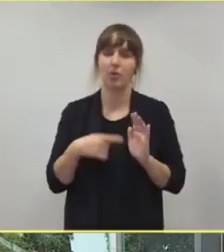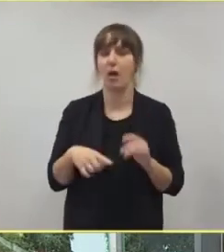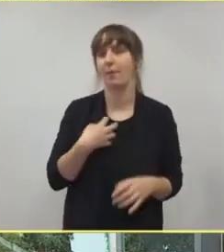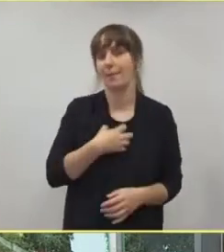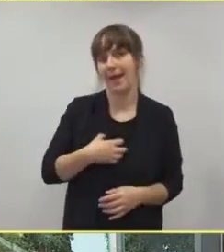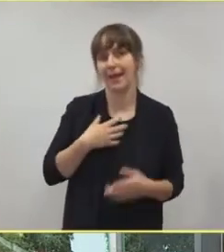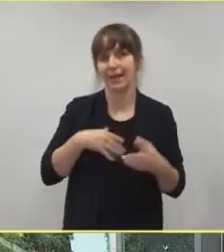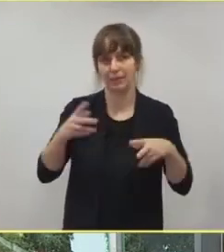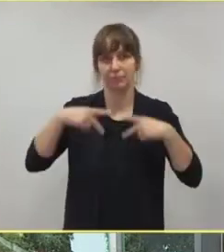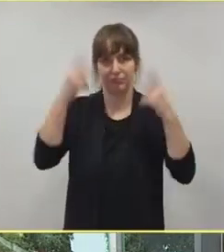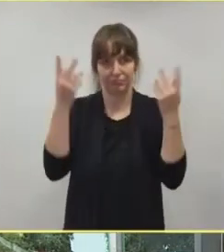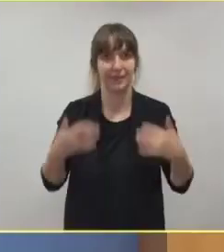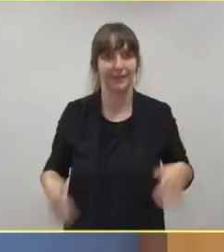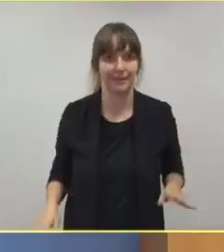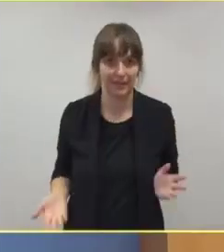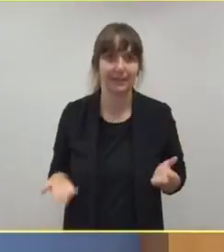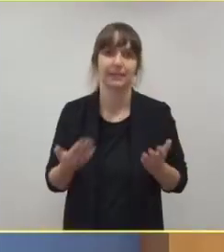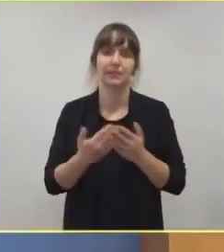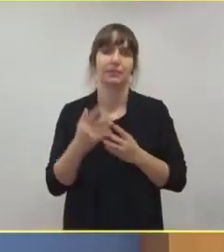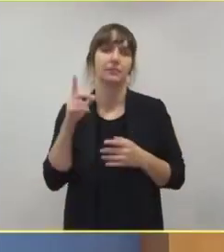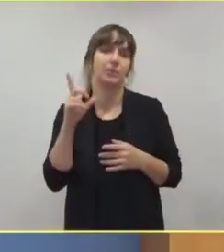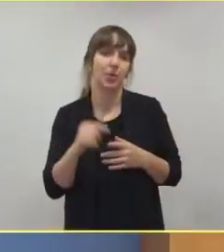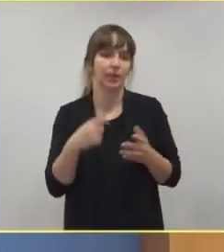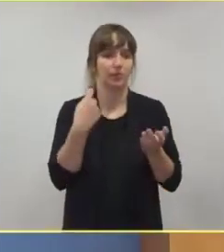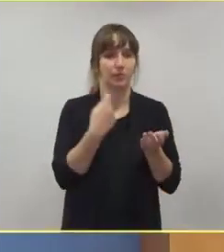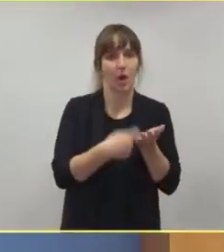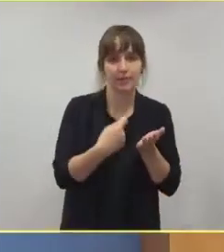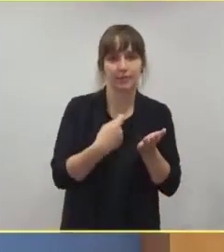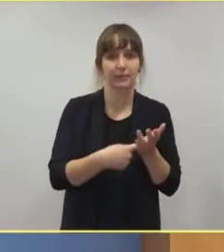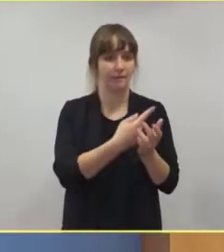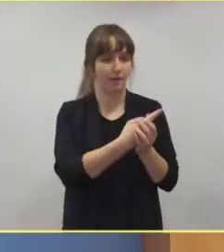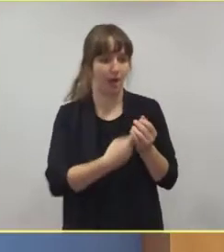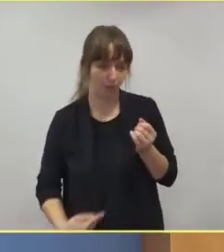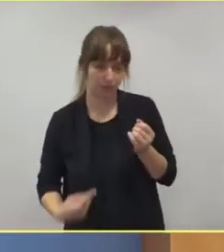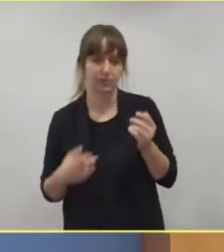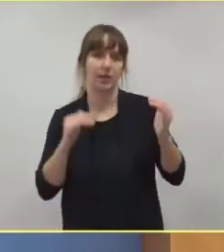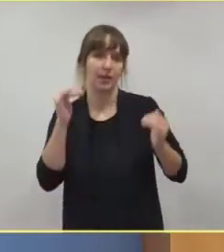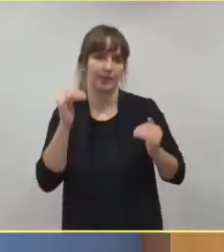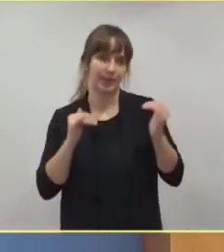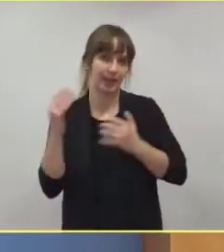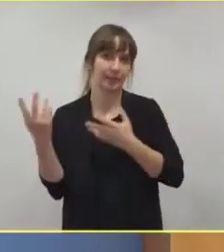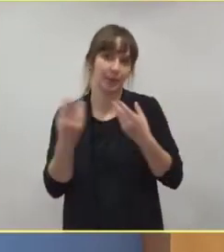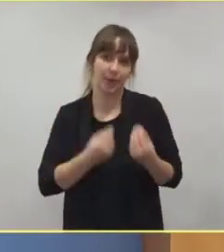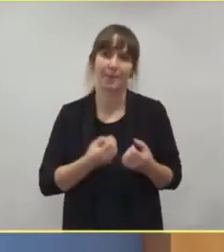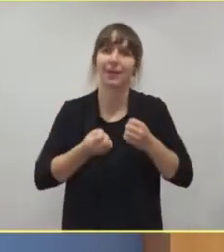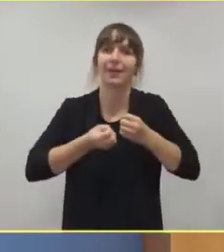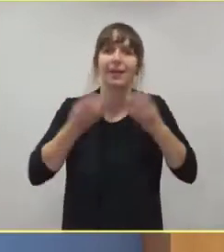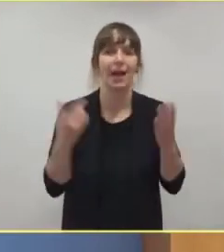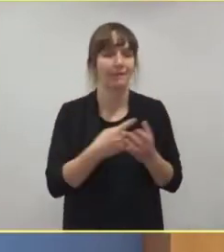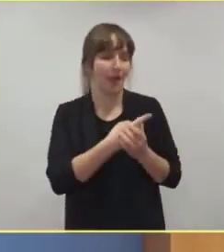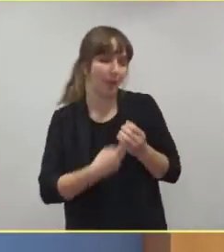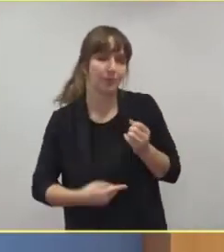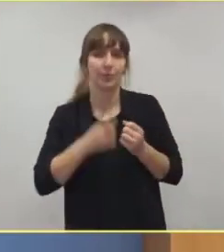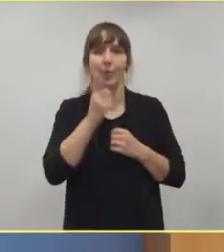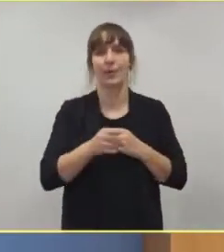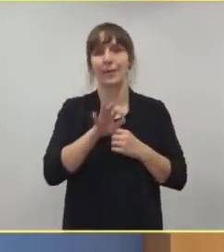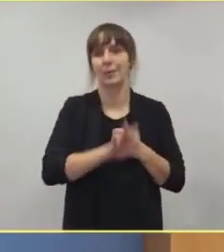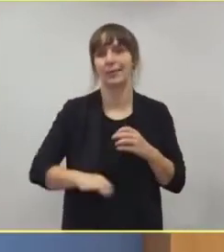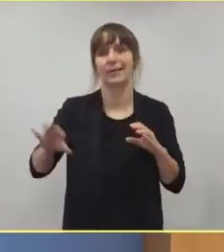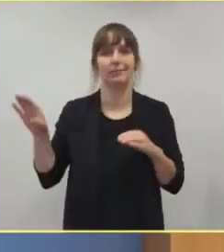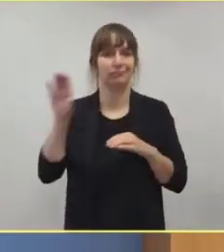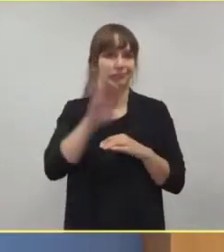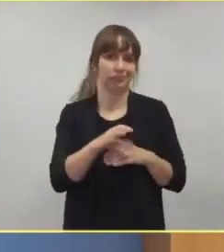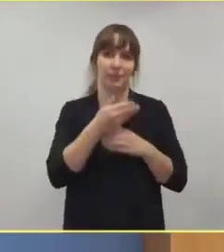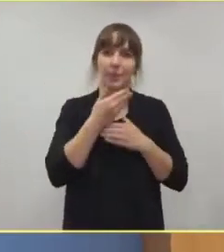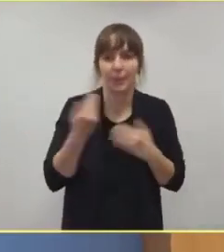die entsprechende Kosten kompensiert hatte. Das ist natürlich nie hundertprozentig gewesen. Aber es war, denke ich, ein wichtiger Beitrag,